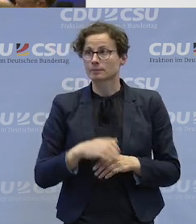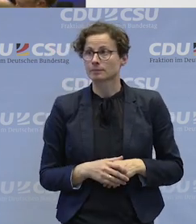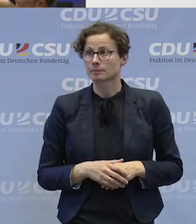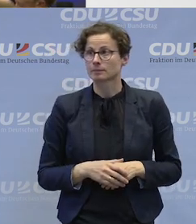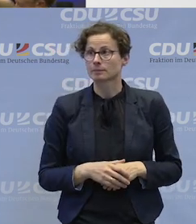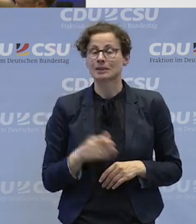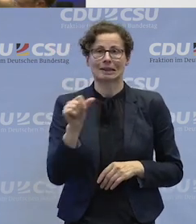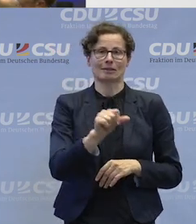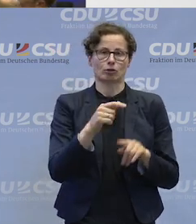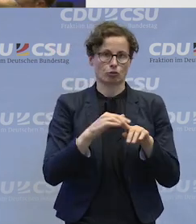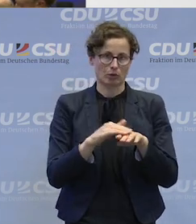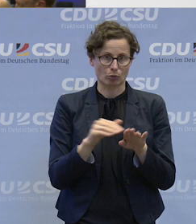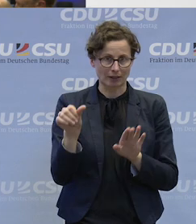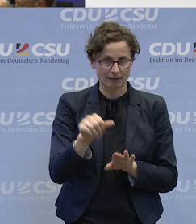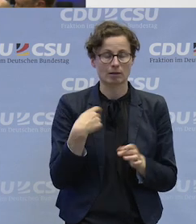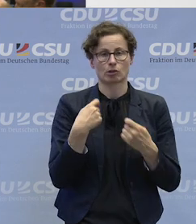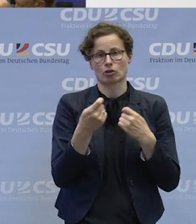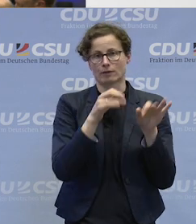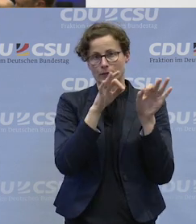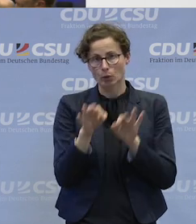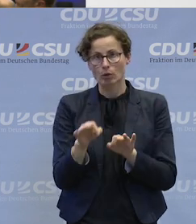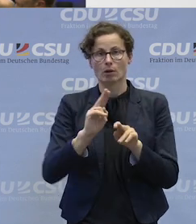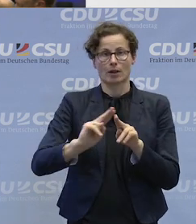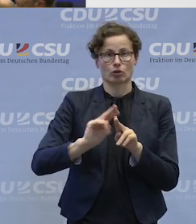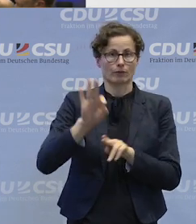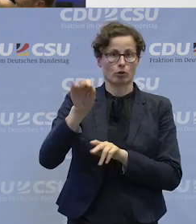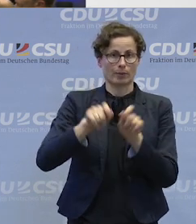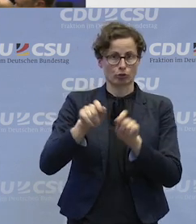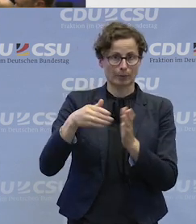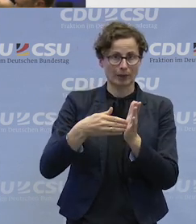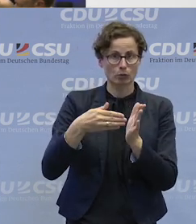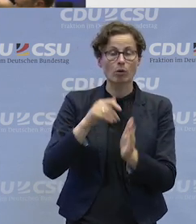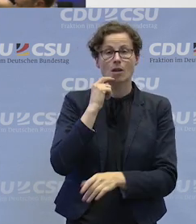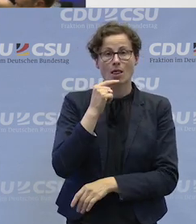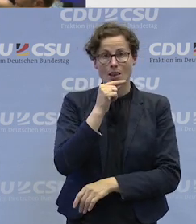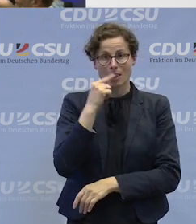Ferdinand Giese, bin Geschäftsführer einer Werkstatt verbinderte Menschen in Nordrhein-Westfalen, in Lippstadt genauer